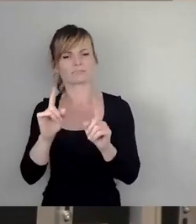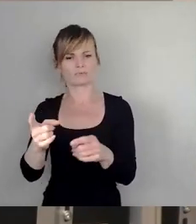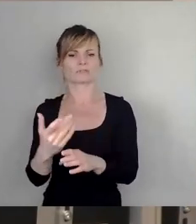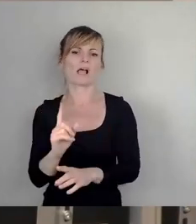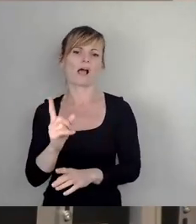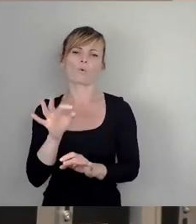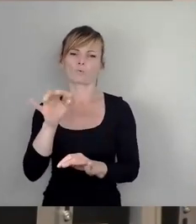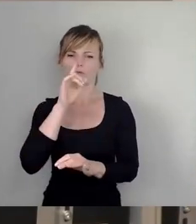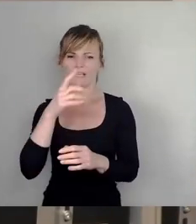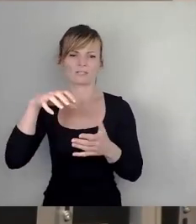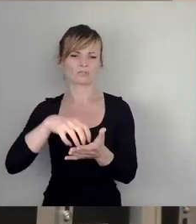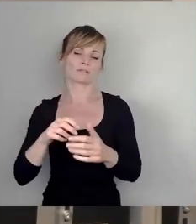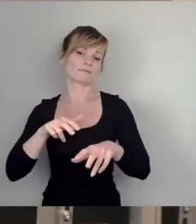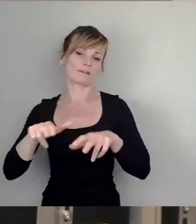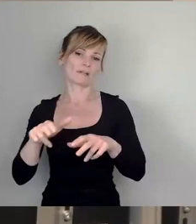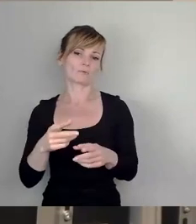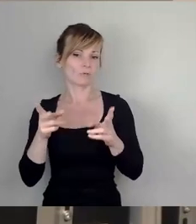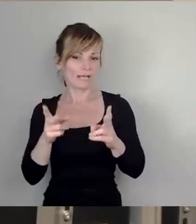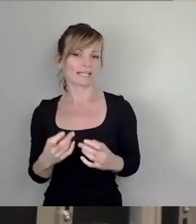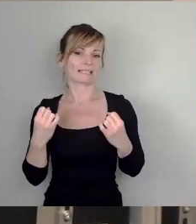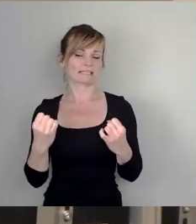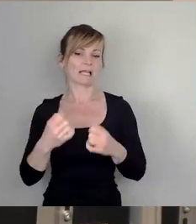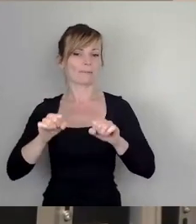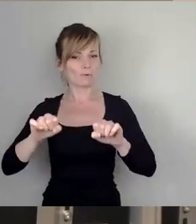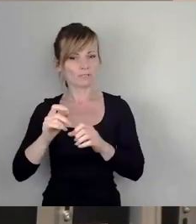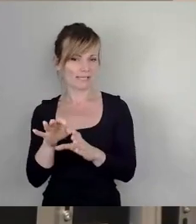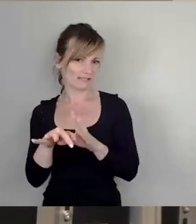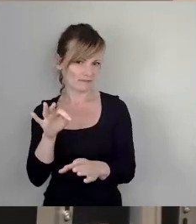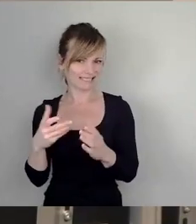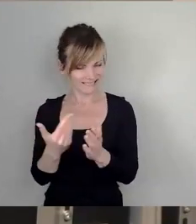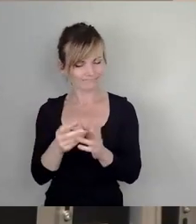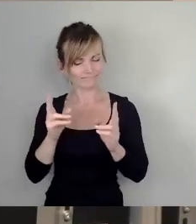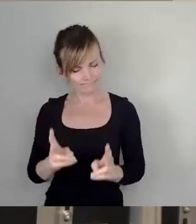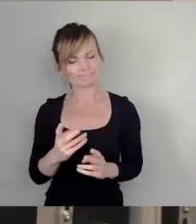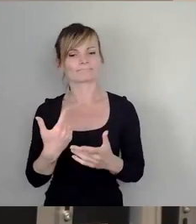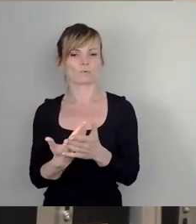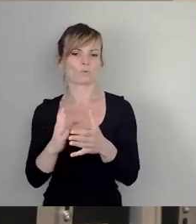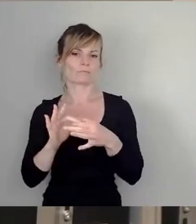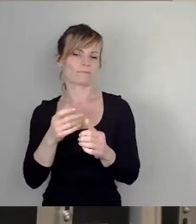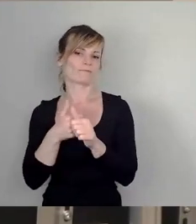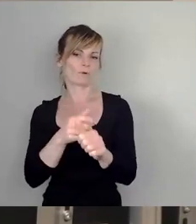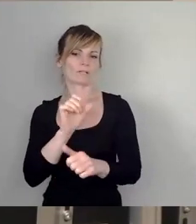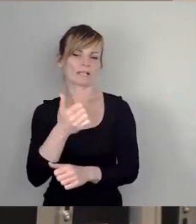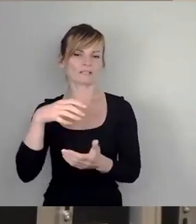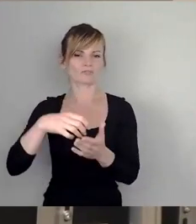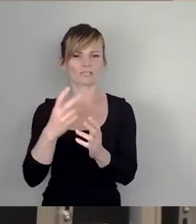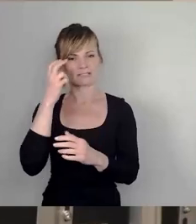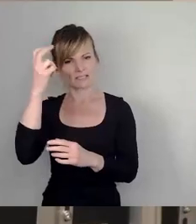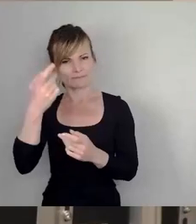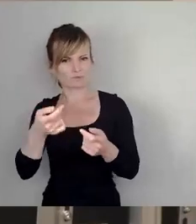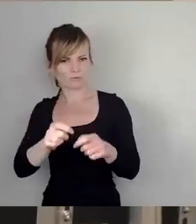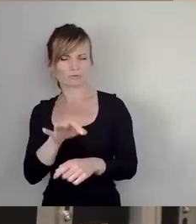eine rechtssichere Möglichkeit gefunden hätte, das tatsächlich analog des ersten Stadtratsbeschlusses eben vor allem auf die